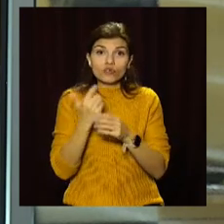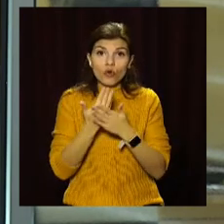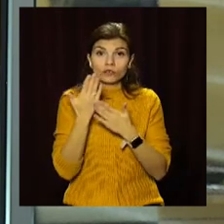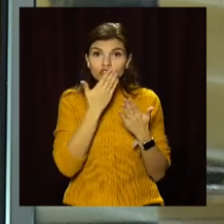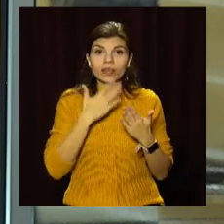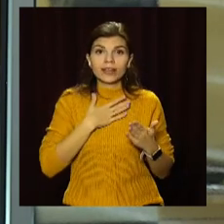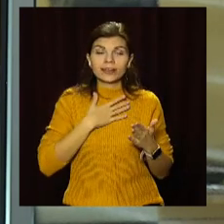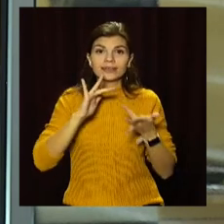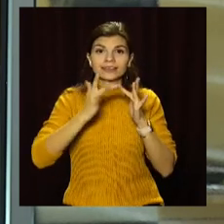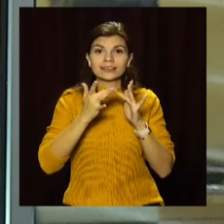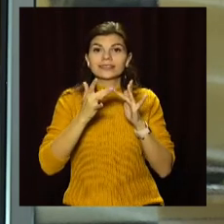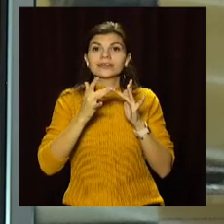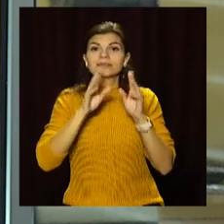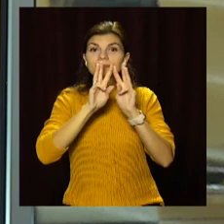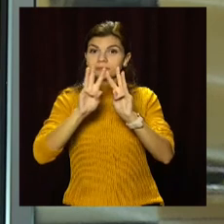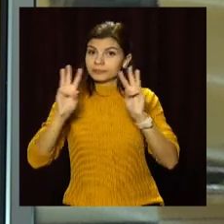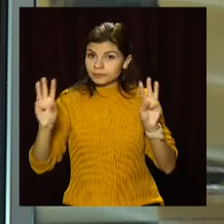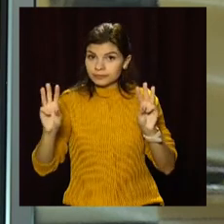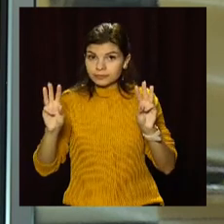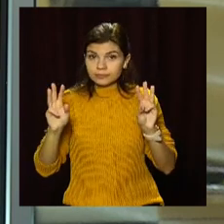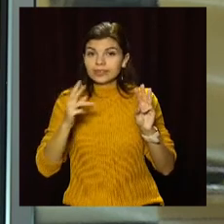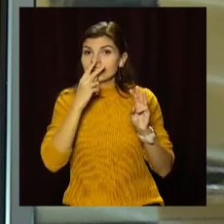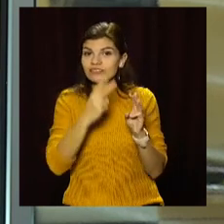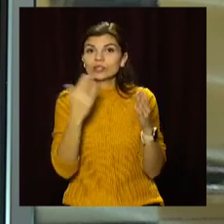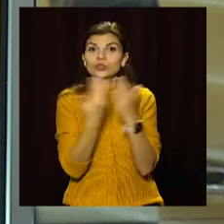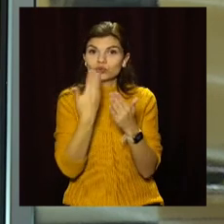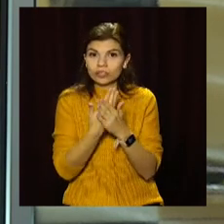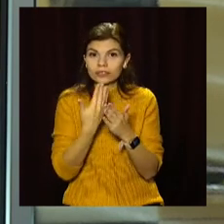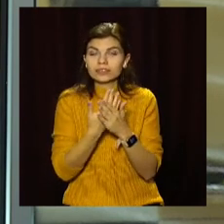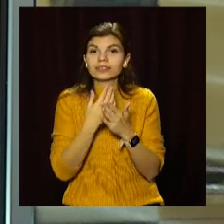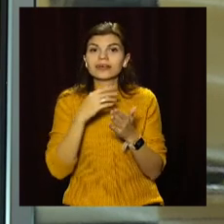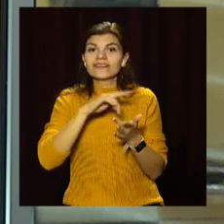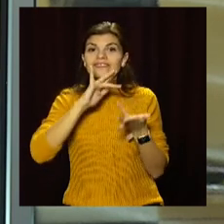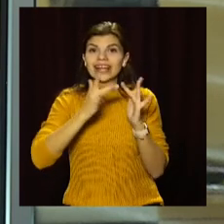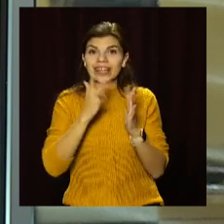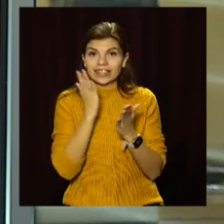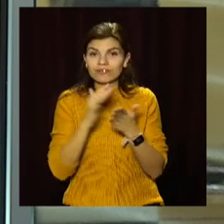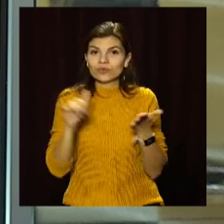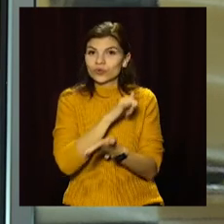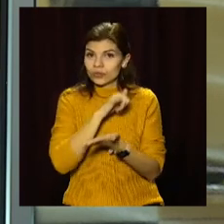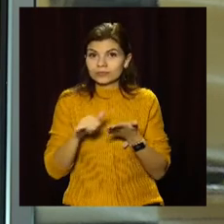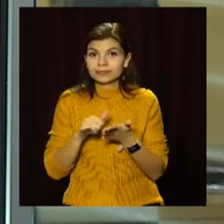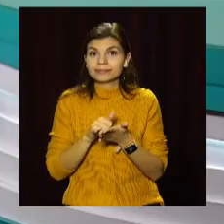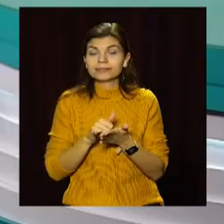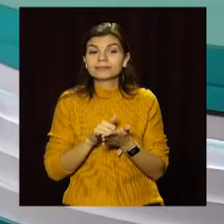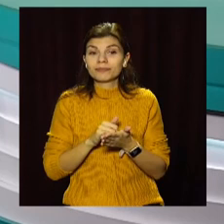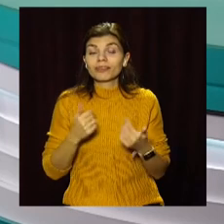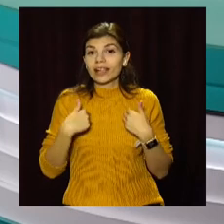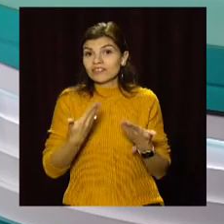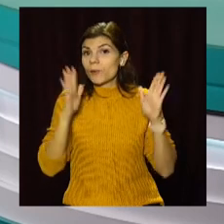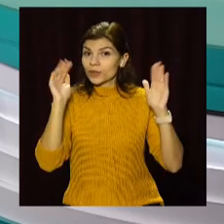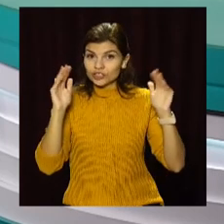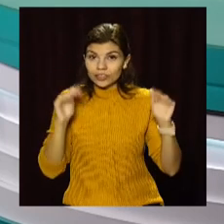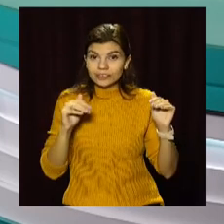читайте на нашому сайті opentv.media, дивіться сюжети в соціальних мережах та на нашому ютуб-каналі. А я з вами